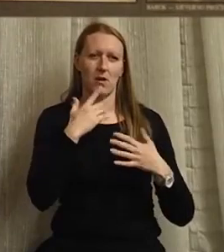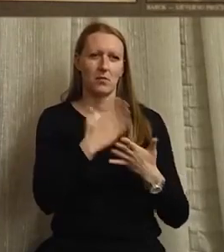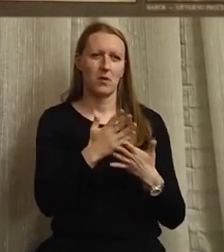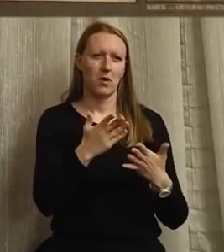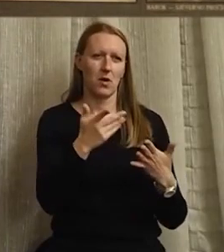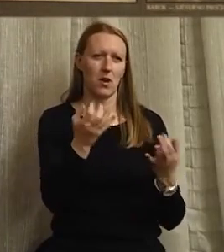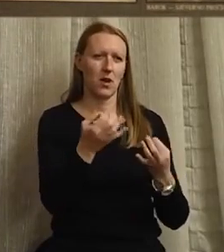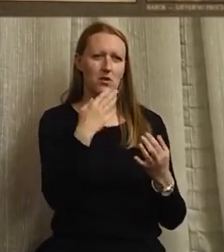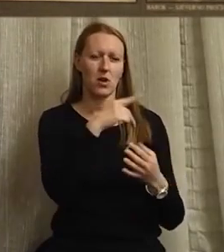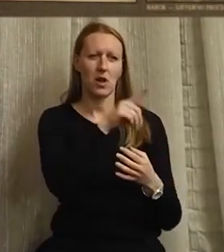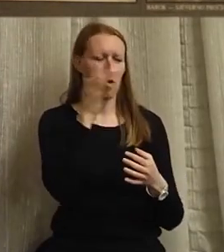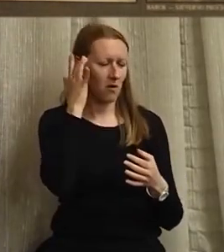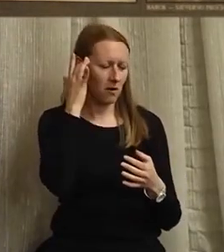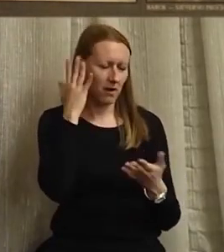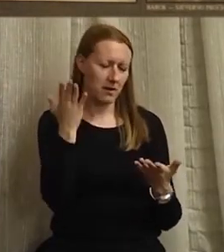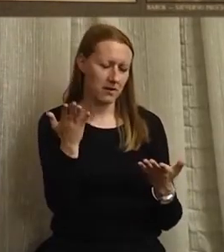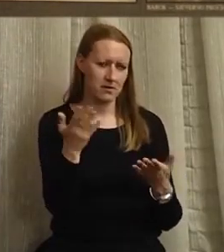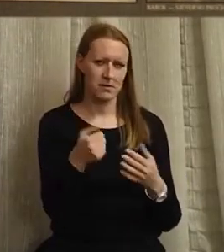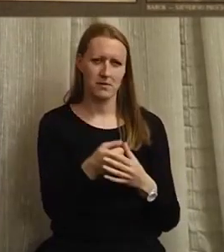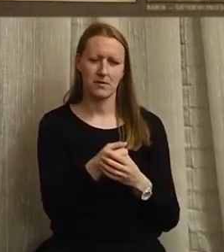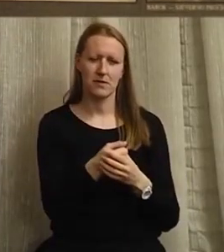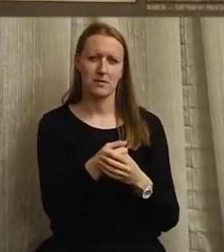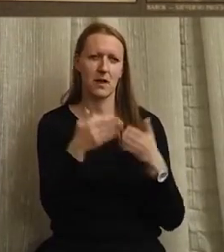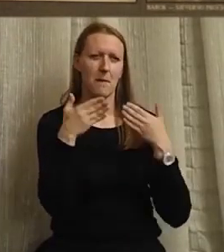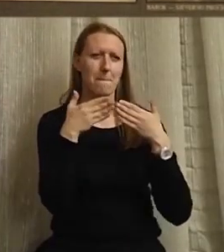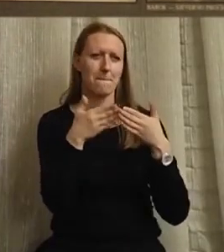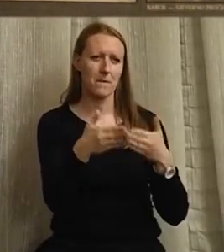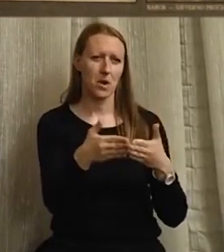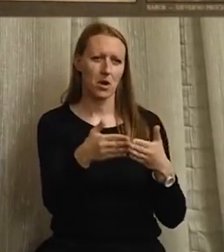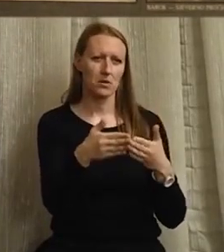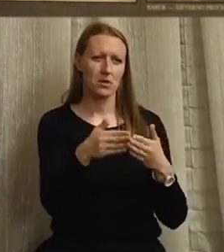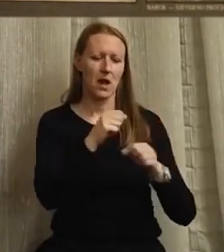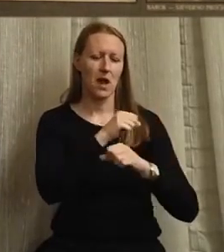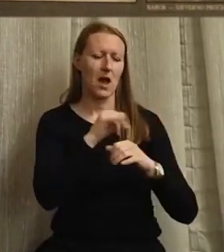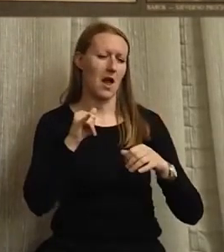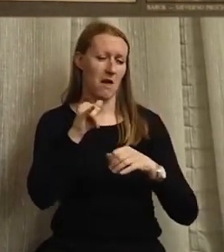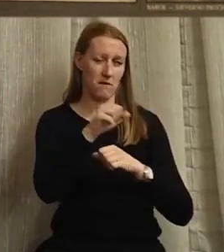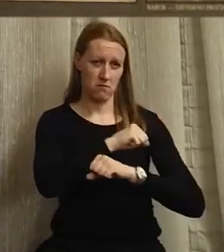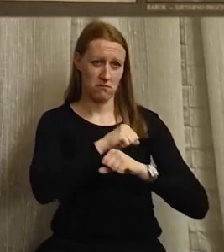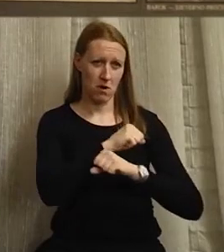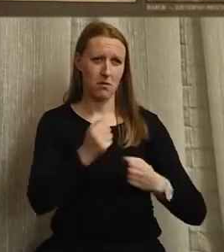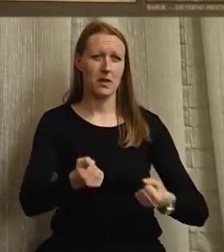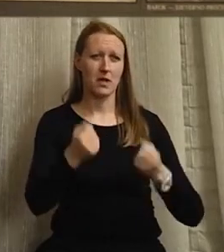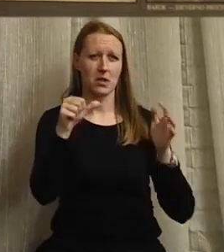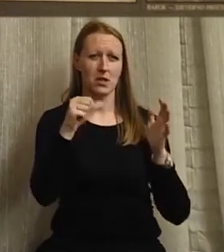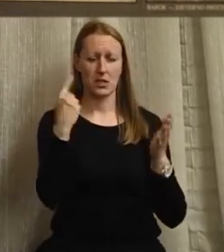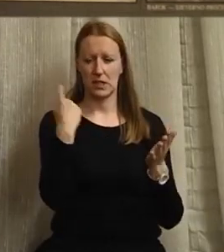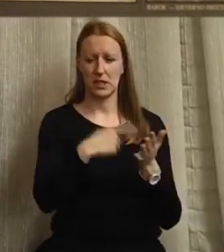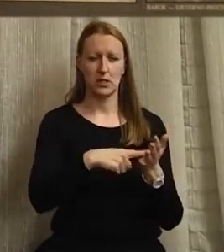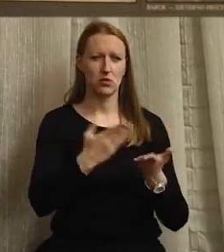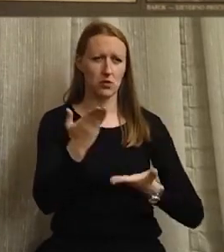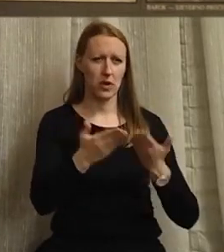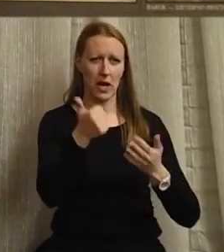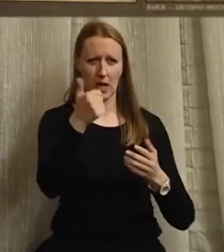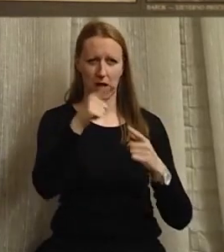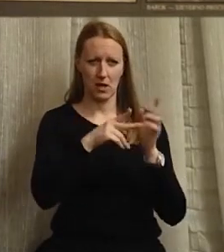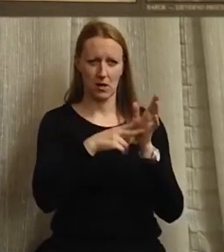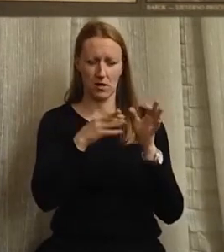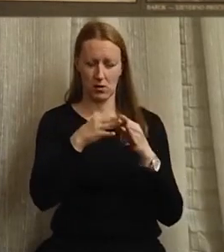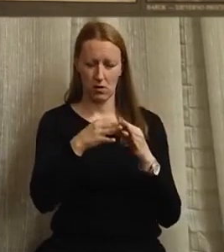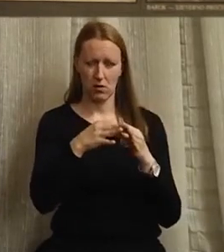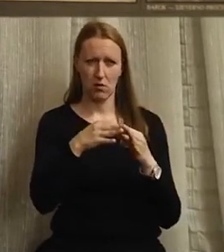dešava nečemu što ovdje niko ne zda. Dakle, brodska, odnosno avionska bomba, teška tisuću kila, jednu tonu,